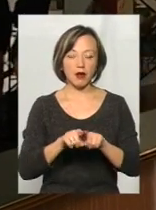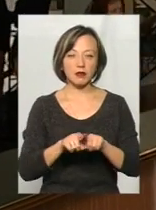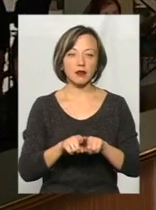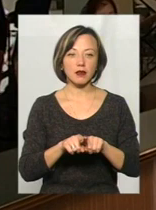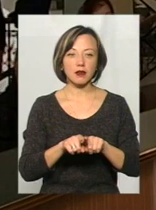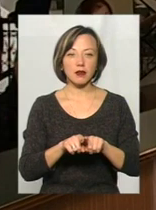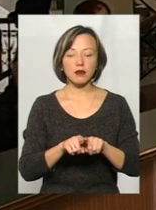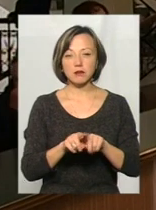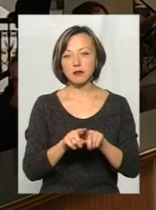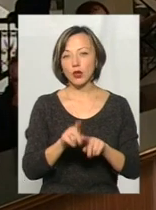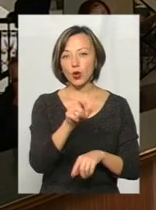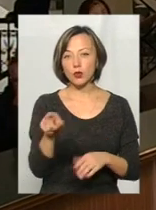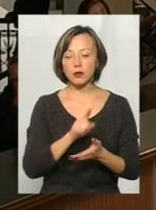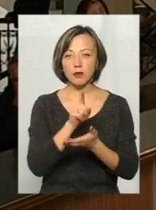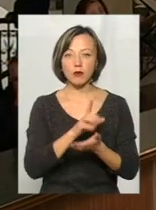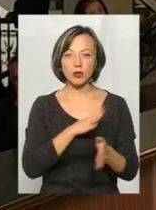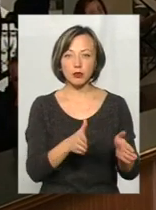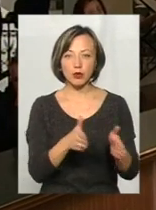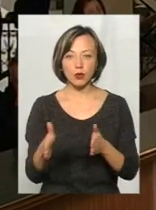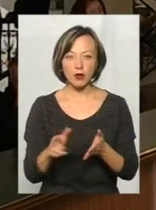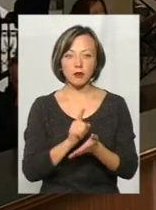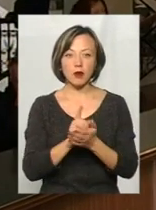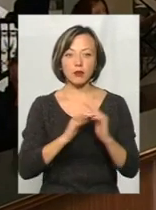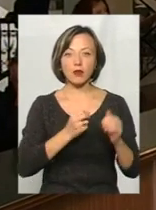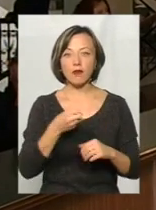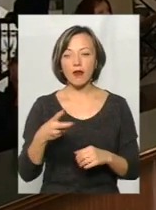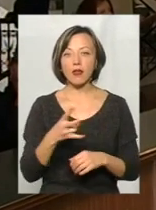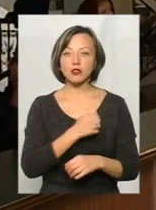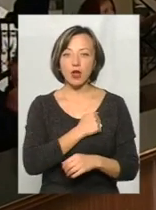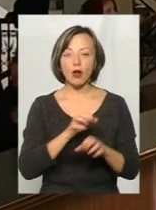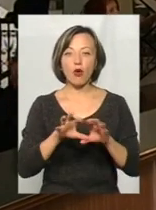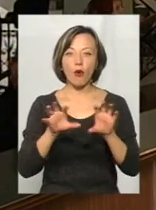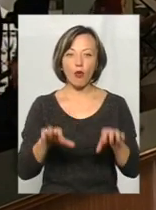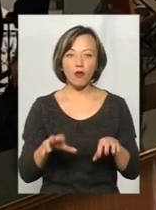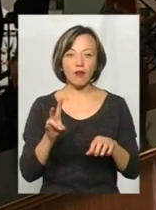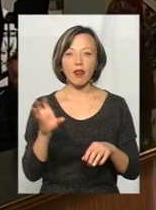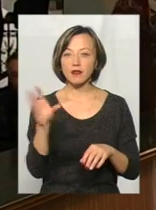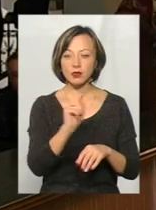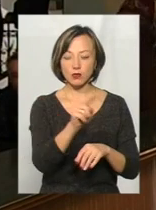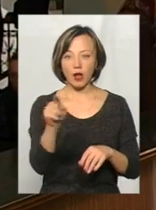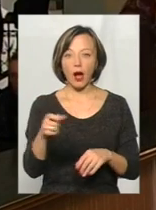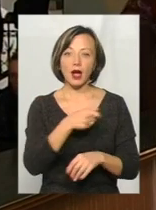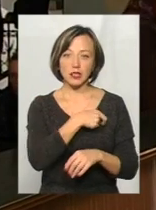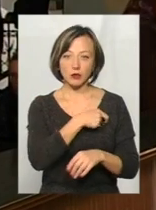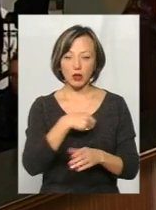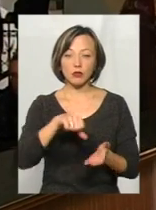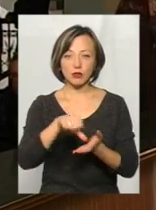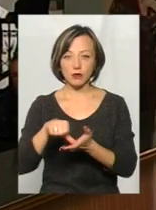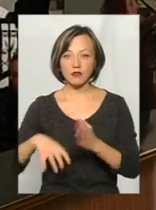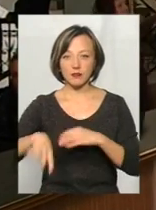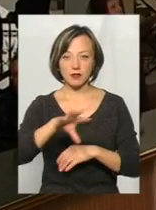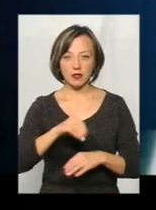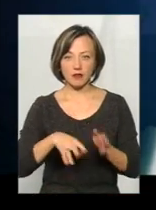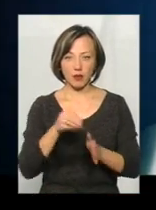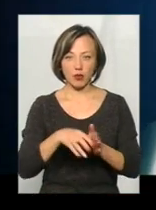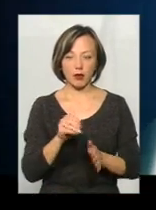схиляються до того, що люди мають бути підготовлені, мають бути фахові, тому, на жаль, голови підуть не всюди. Але депутати будуть брати участь у всіх